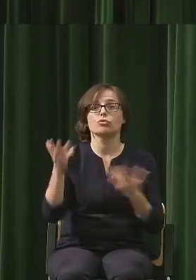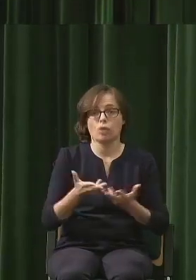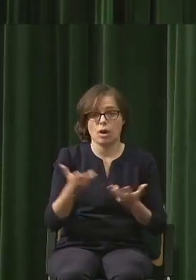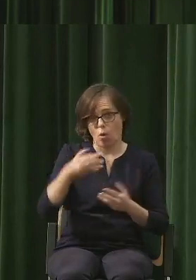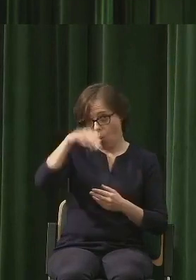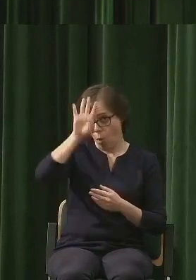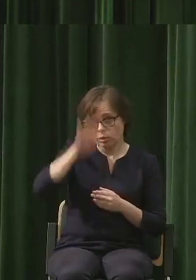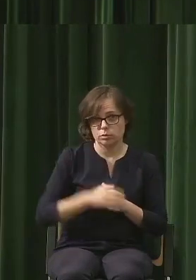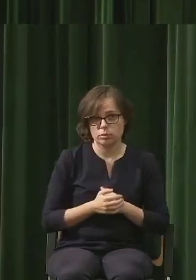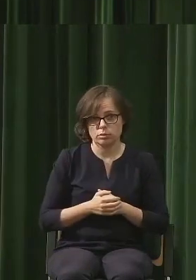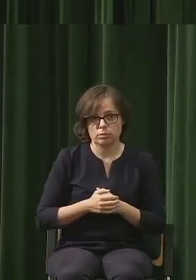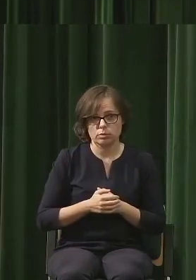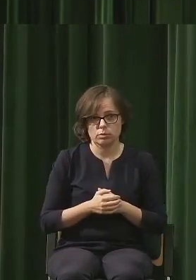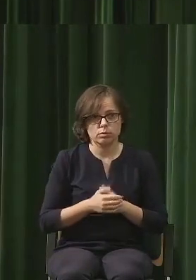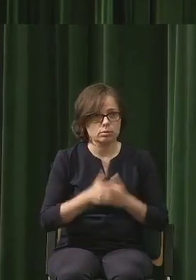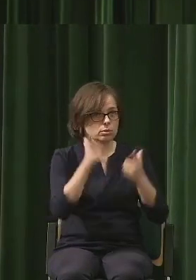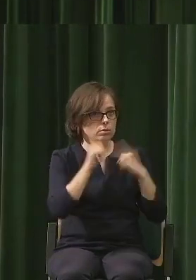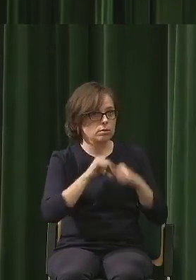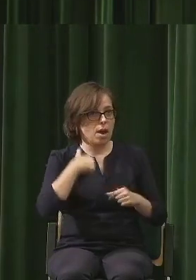Nie.